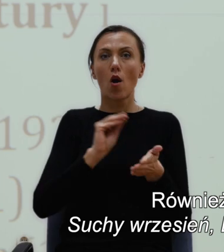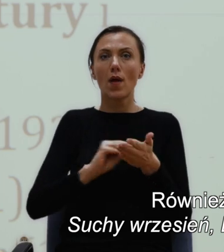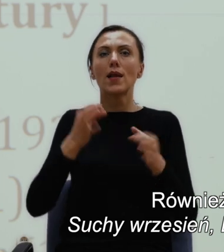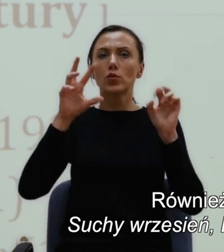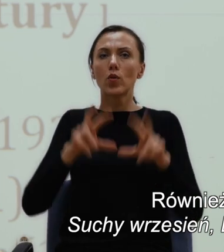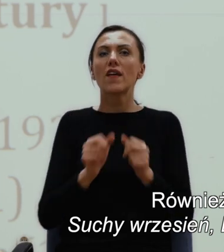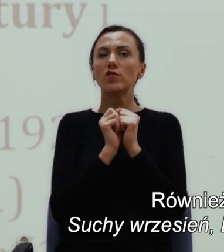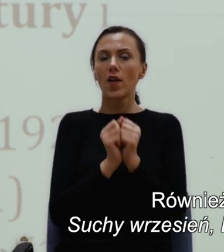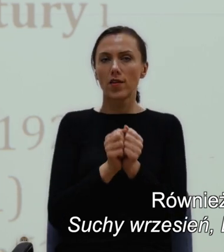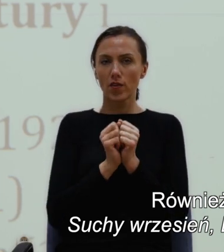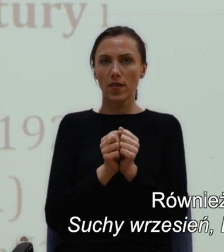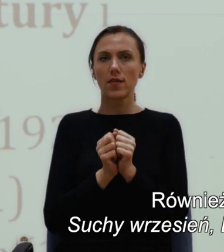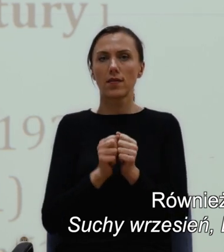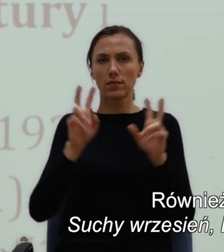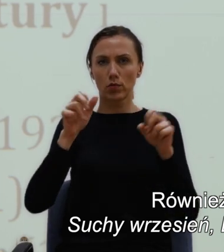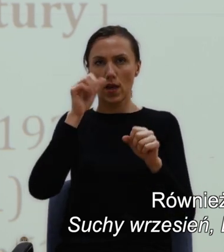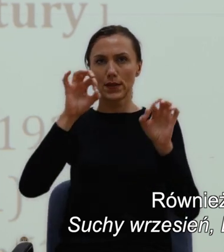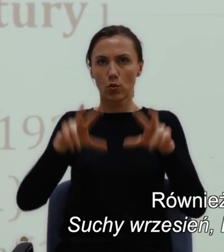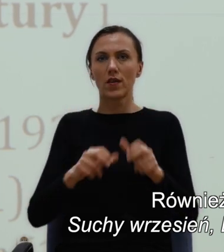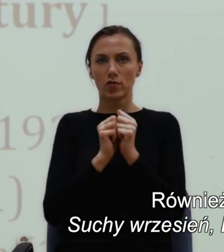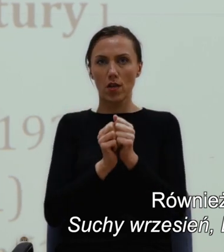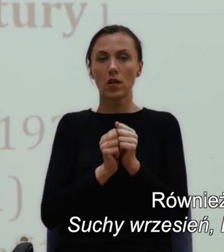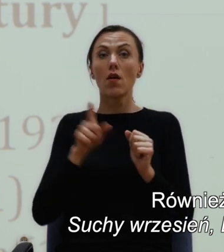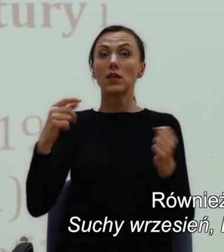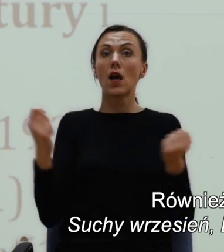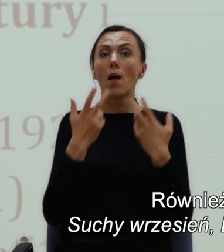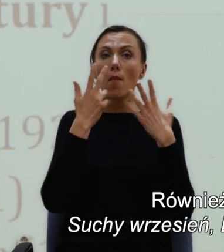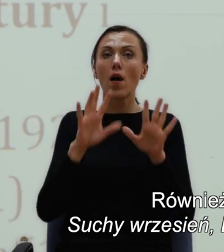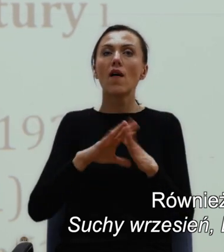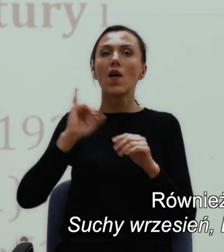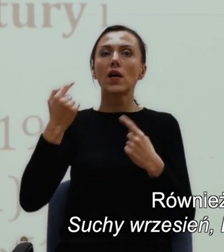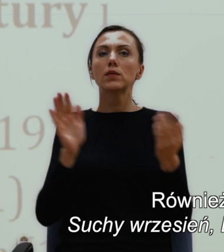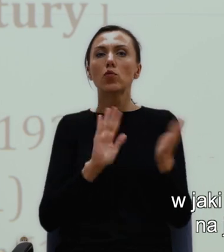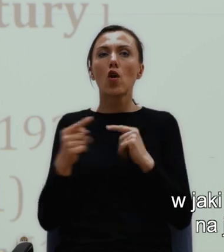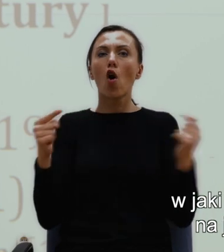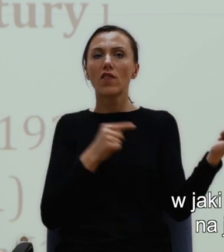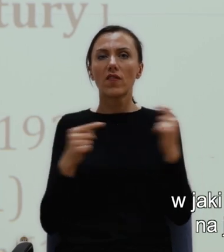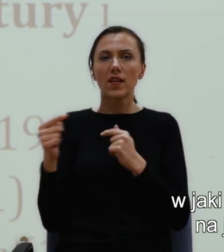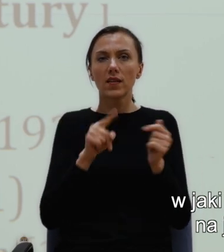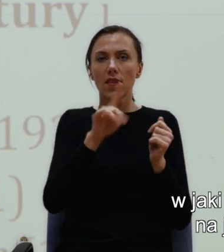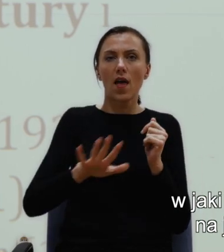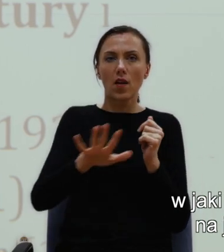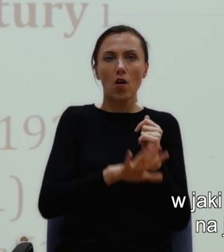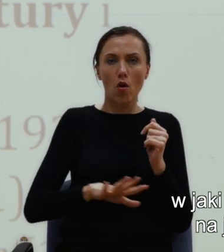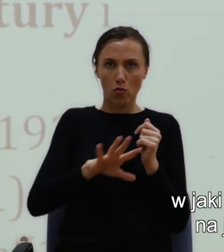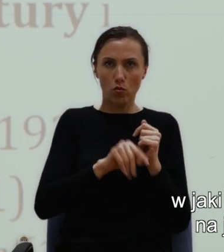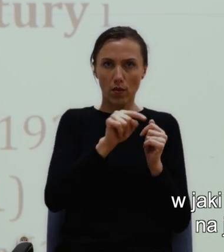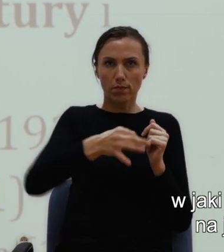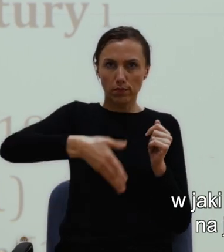Dry September, Faulkner starał się pokazać to, w jaki sposób konflikty regionu wpływają na